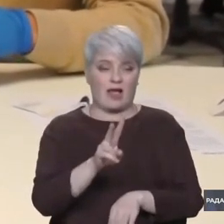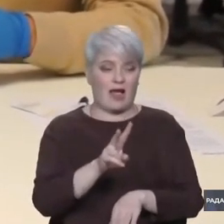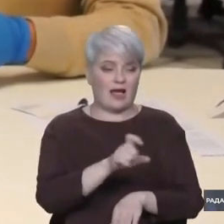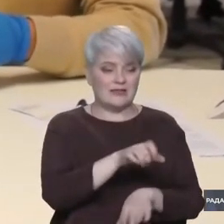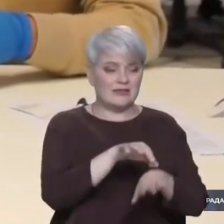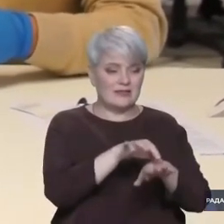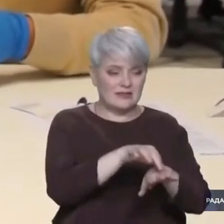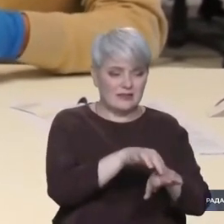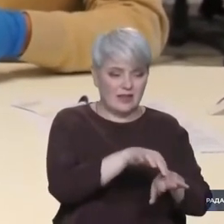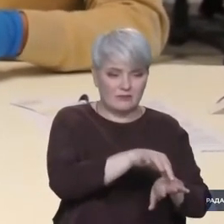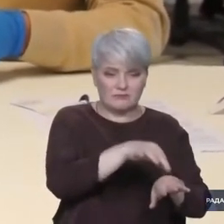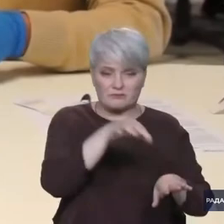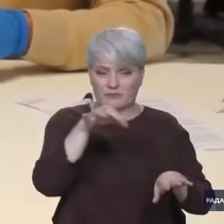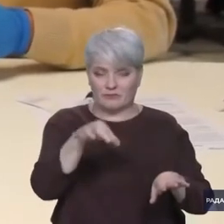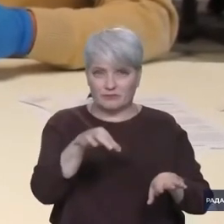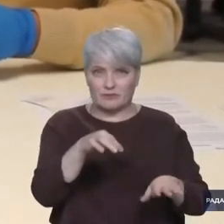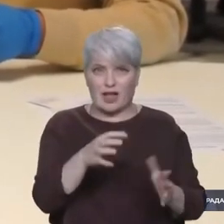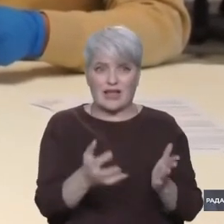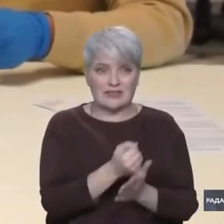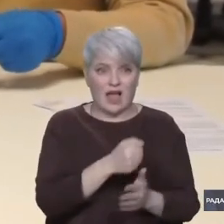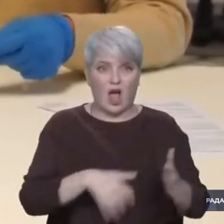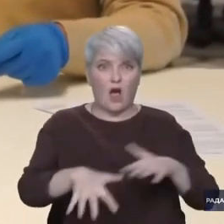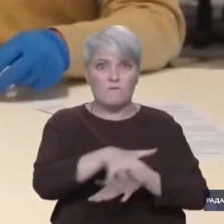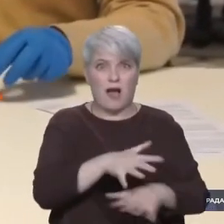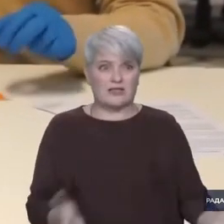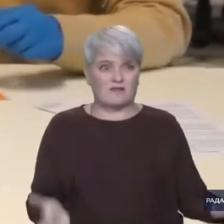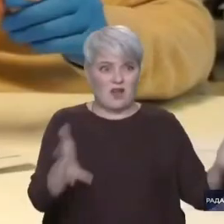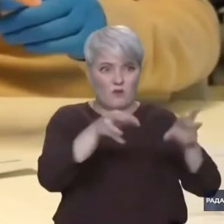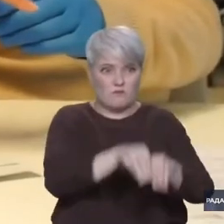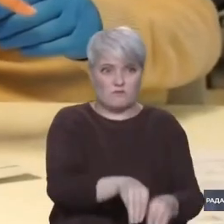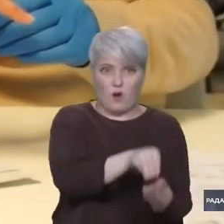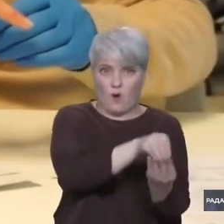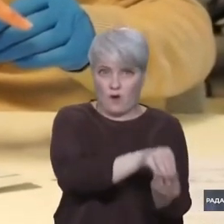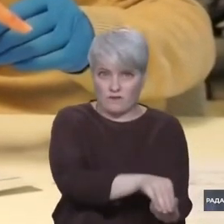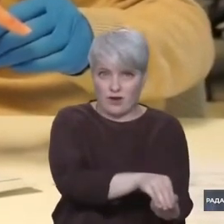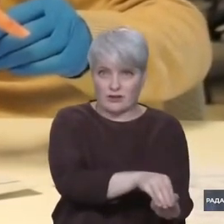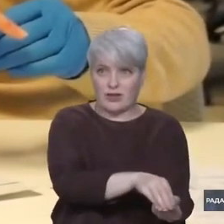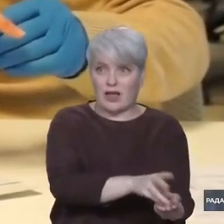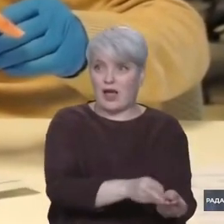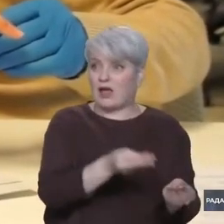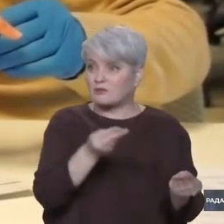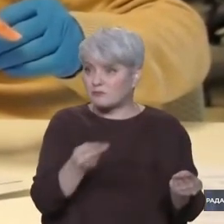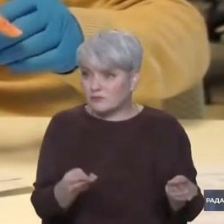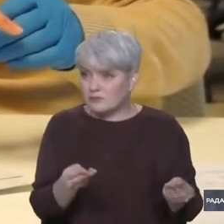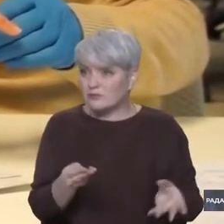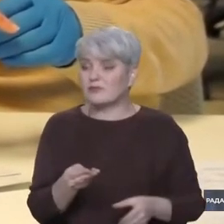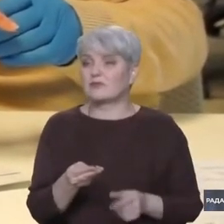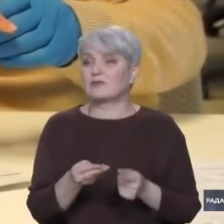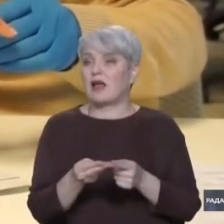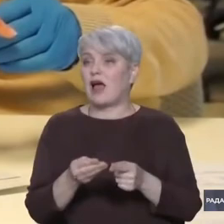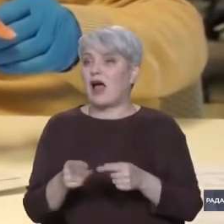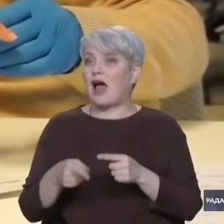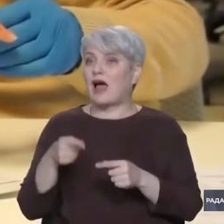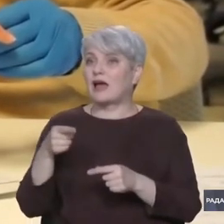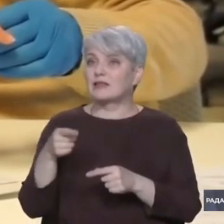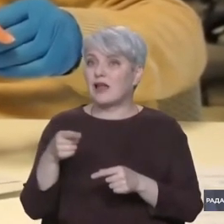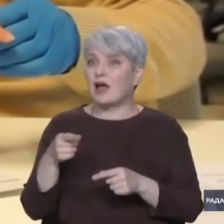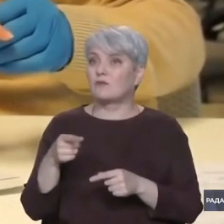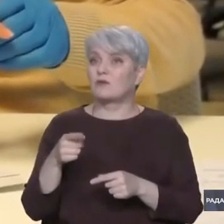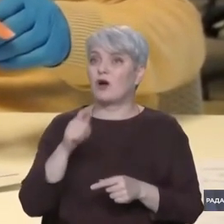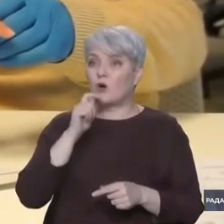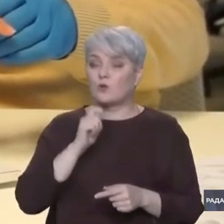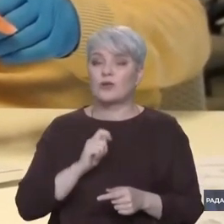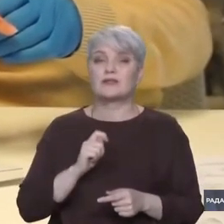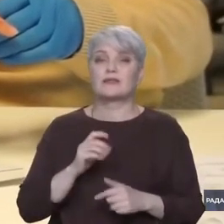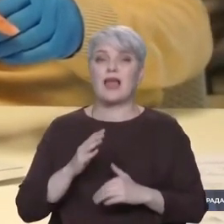останків, наприклад, знайдених у масових похованнях. І там, за склом, лабораторії вже зараз перебувають українські